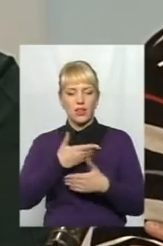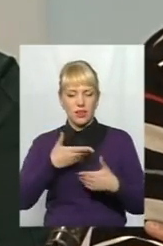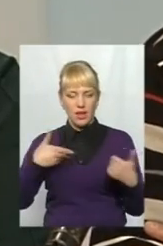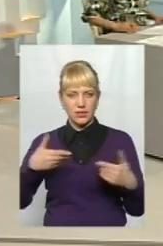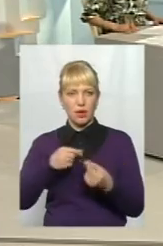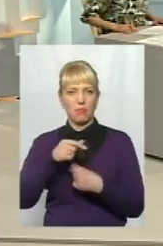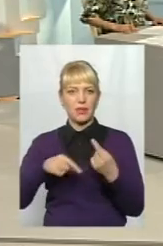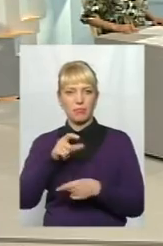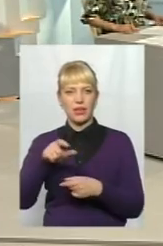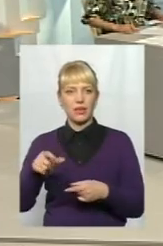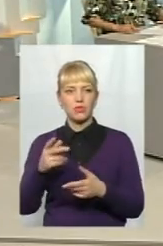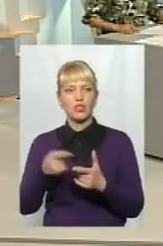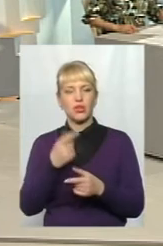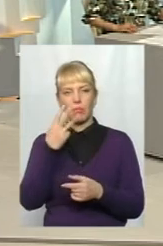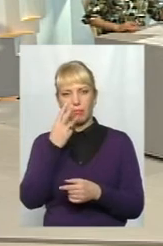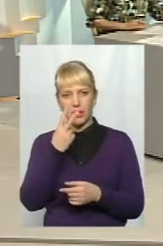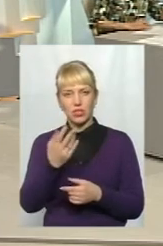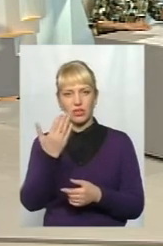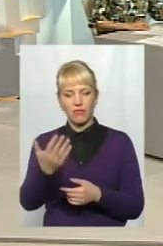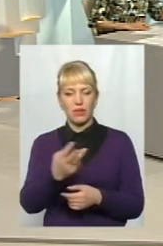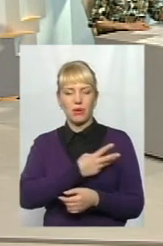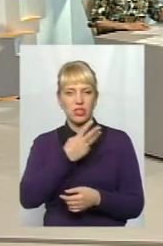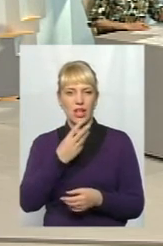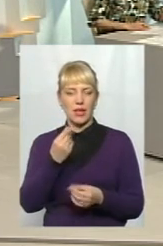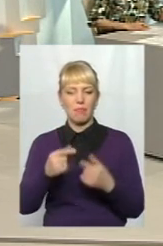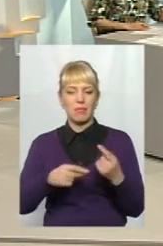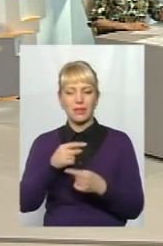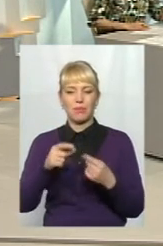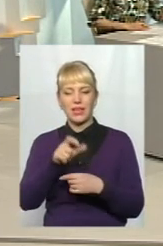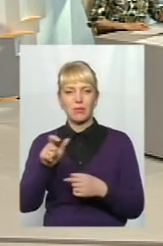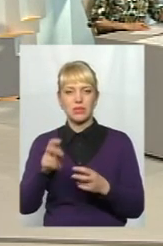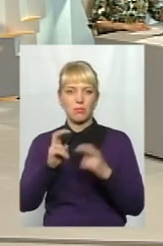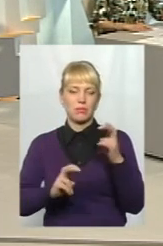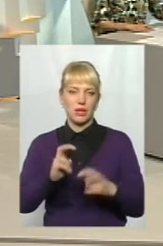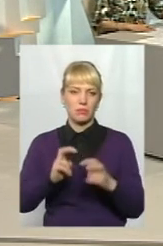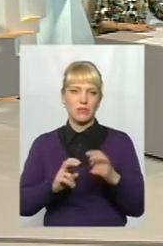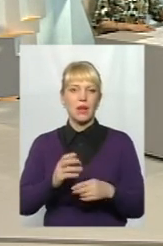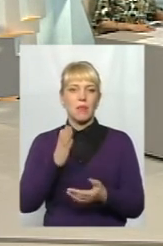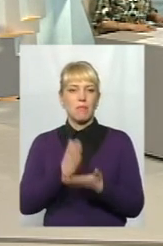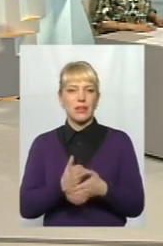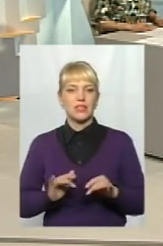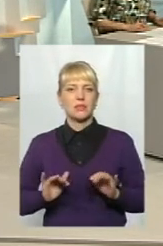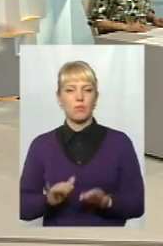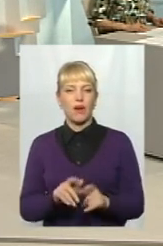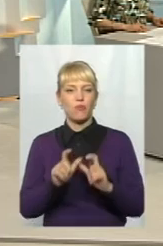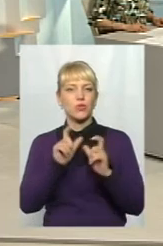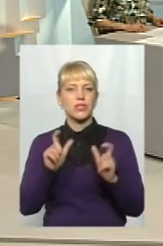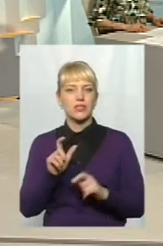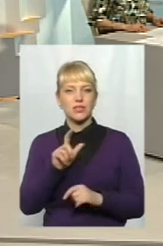Чи бачите ви бажання наших підприємців, підприємств, мати справу з